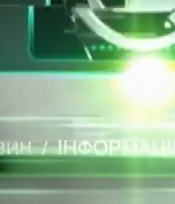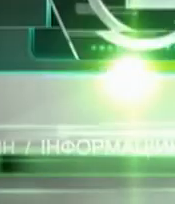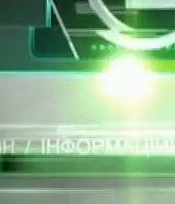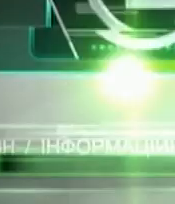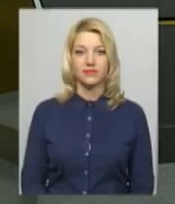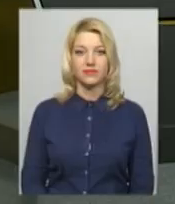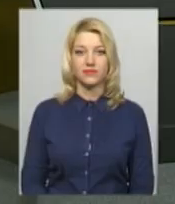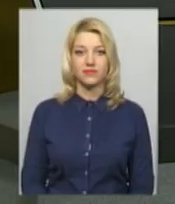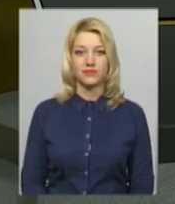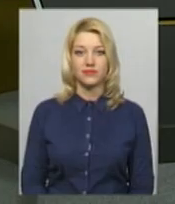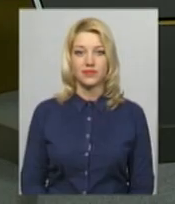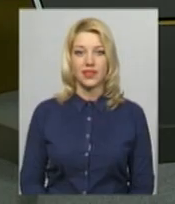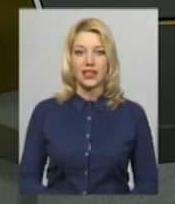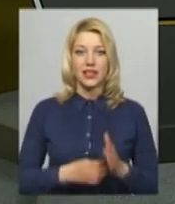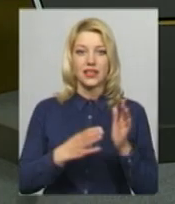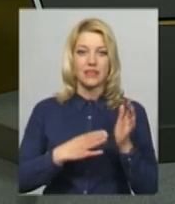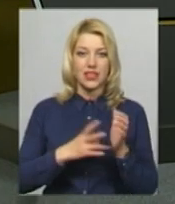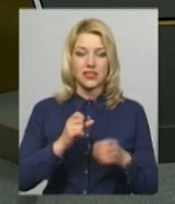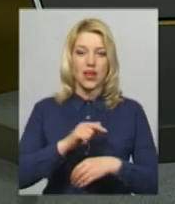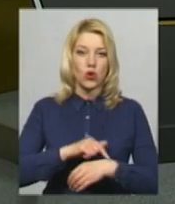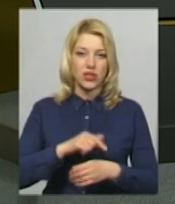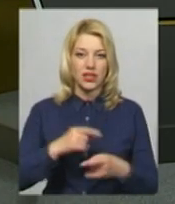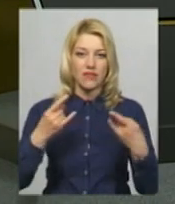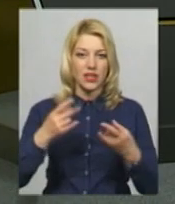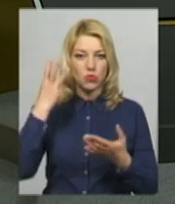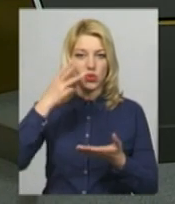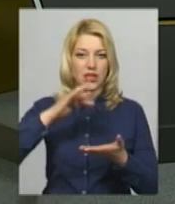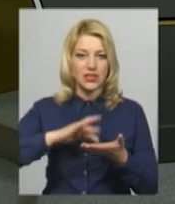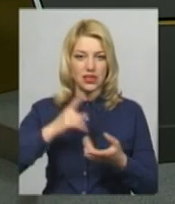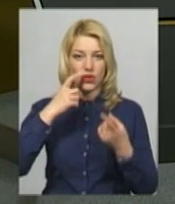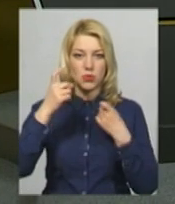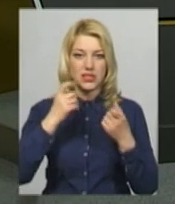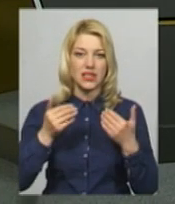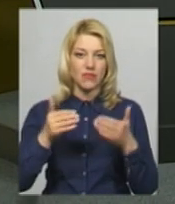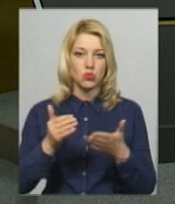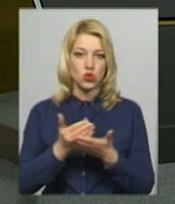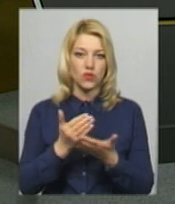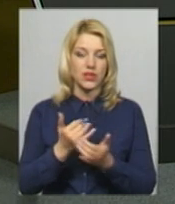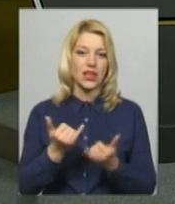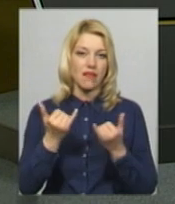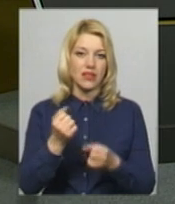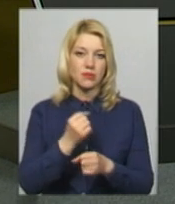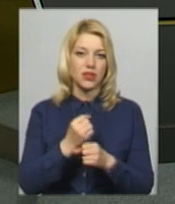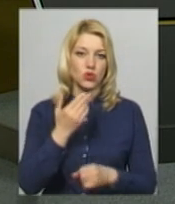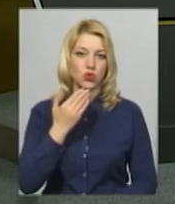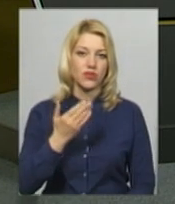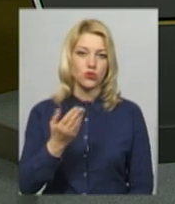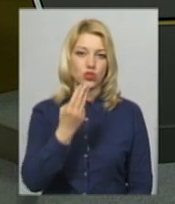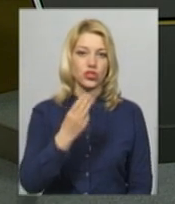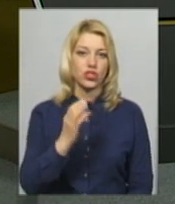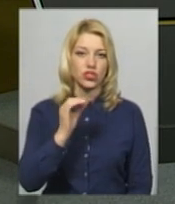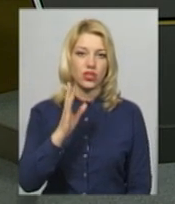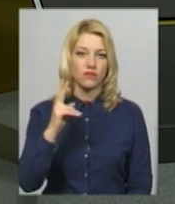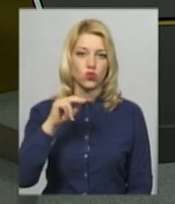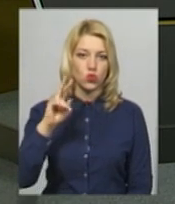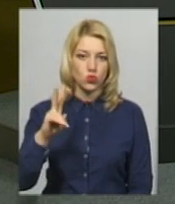Музика 19.00 на годиннику в ефірі Поділля Центр, інформаційний випуск новин. У студії для вас працює ведуча Катерина Шевчук, на